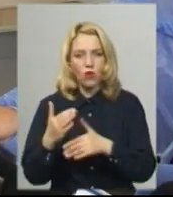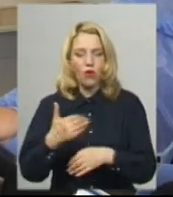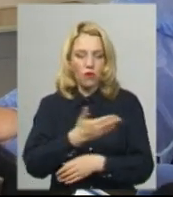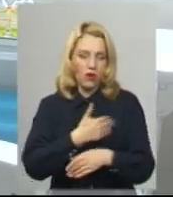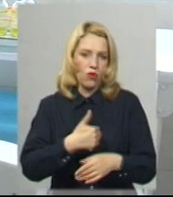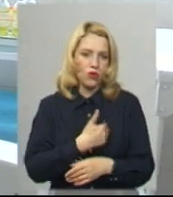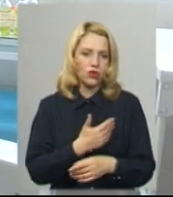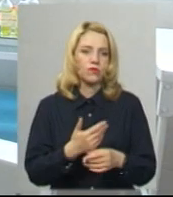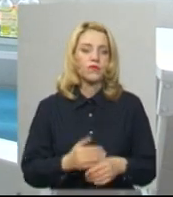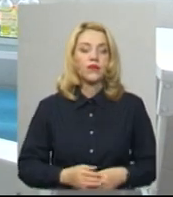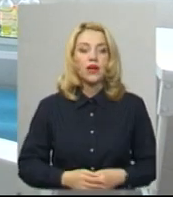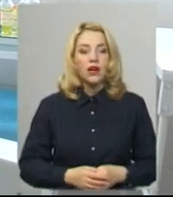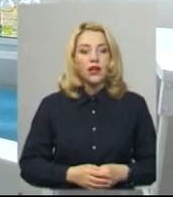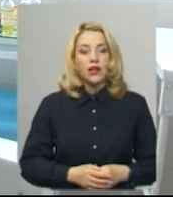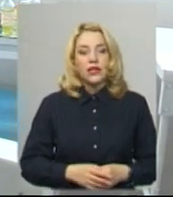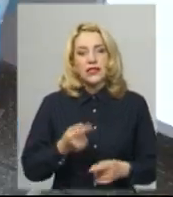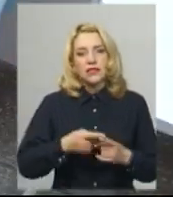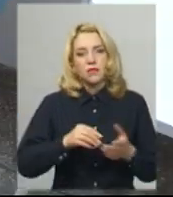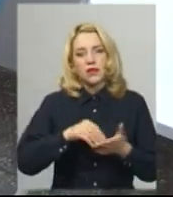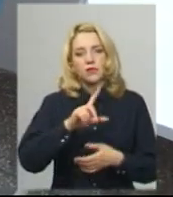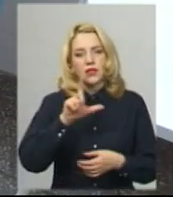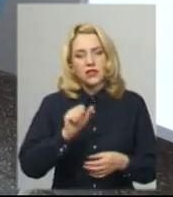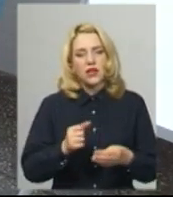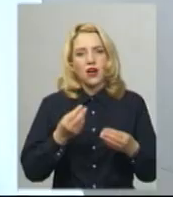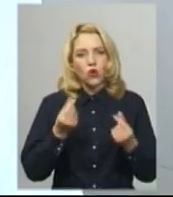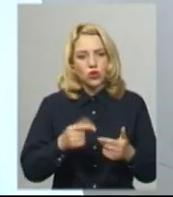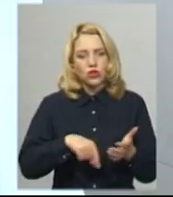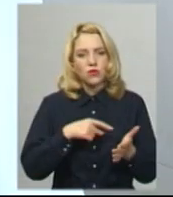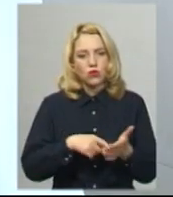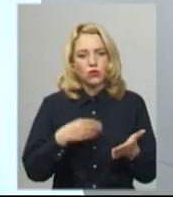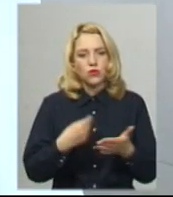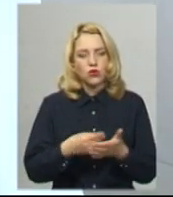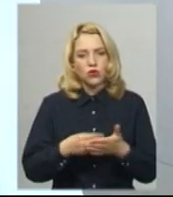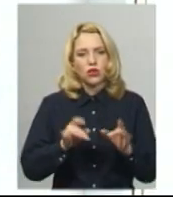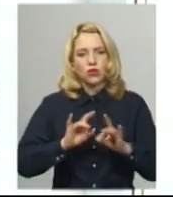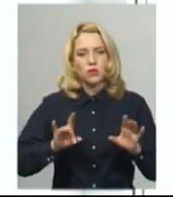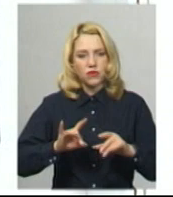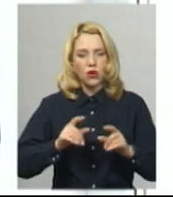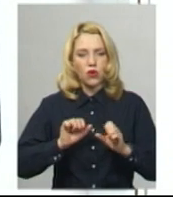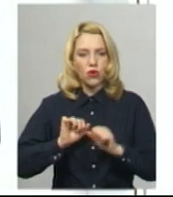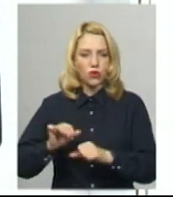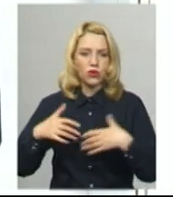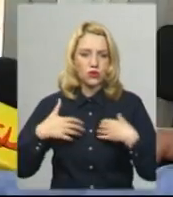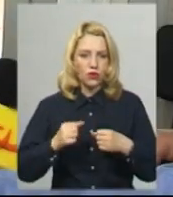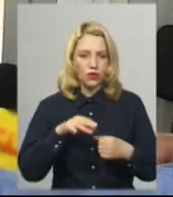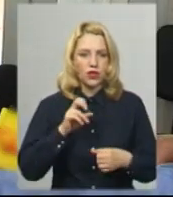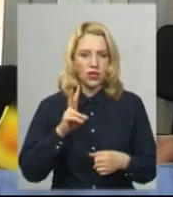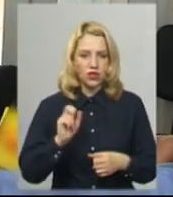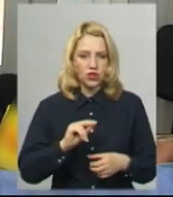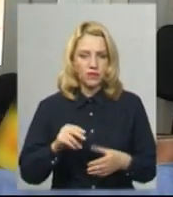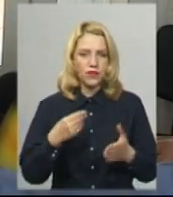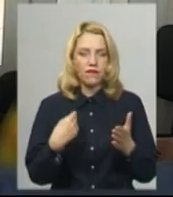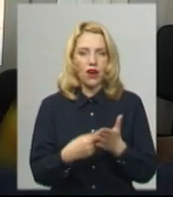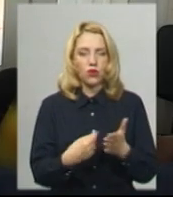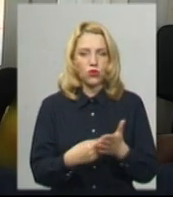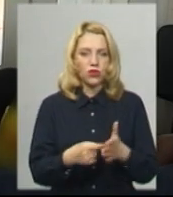сучасних клінік. Апарат придбано за гроші з міського бюджету, розповідає начальник управління охорони здорових Хмельницької міської ради Борис Ткач. Вартує